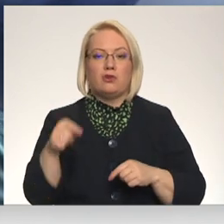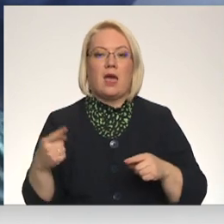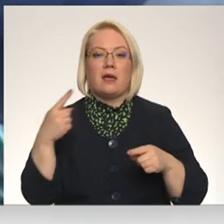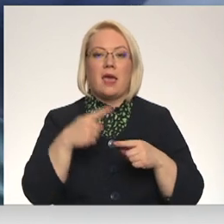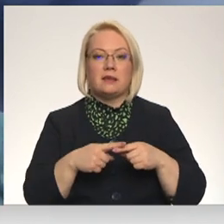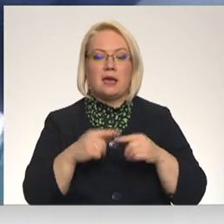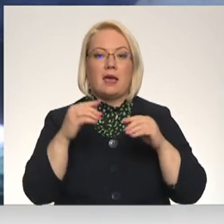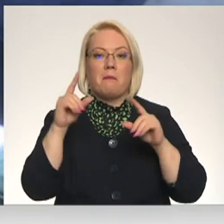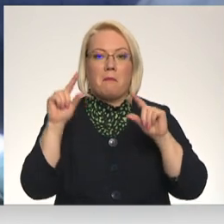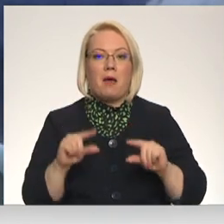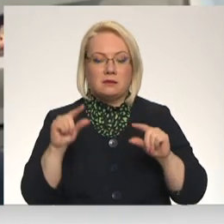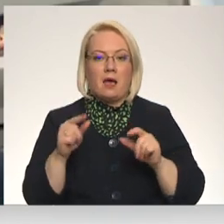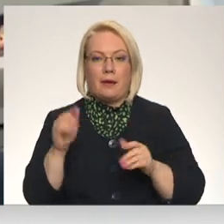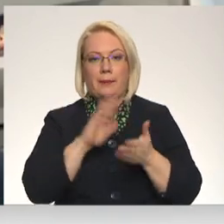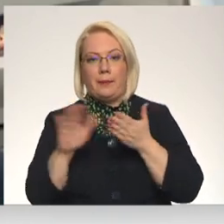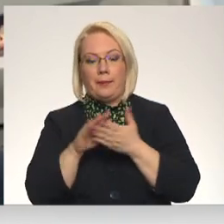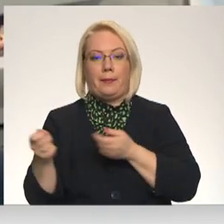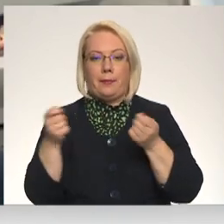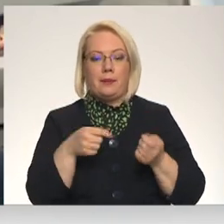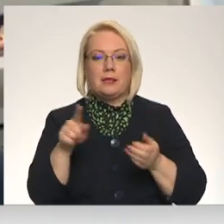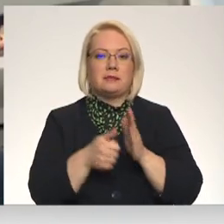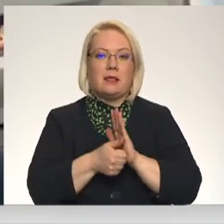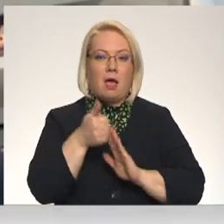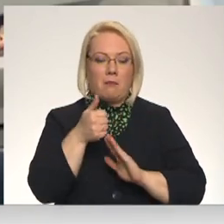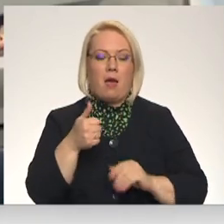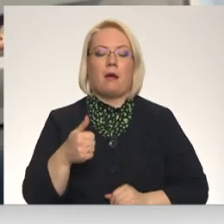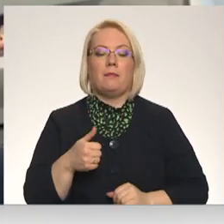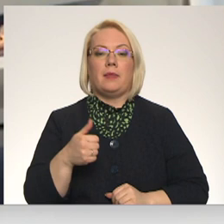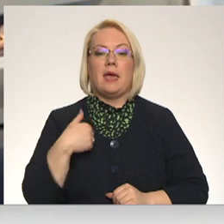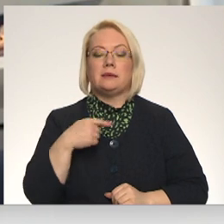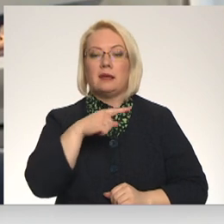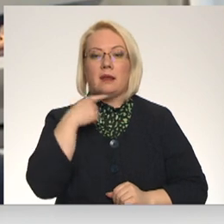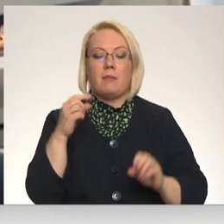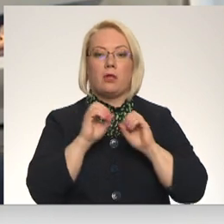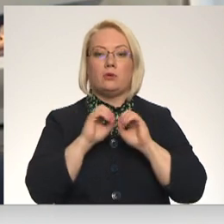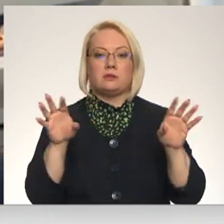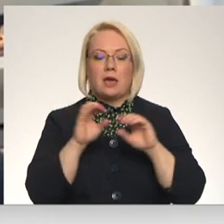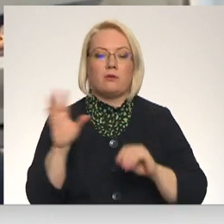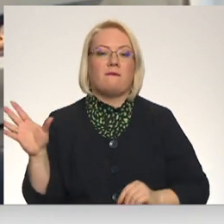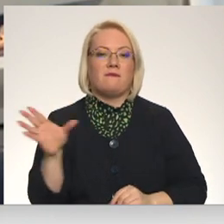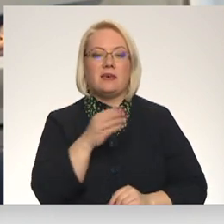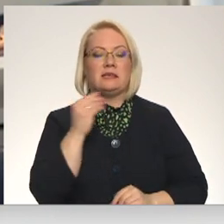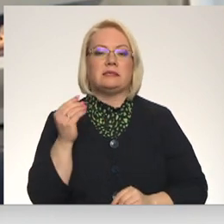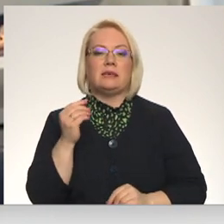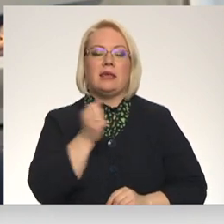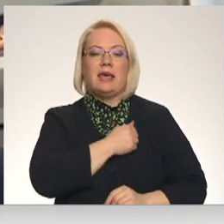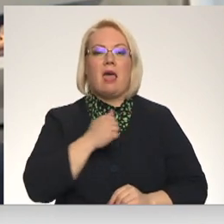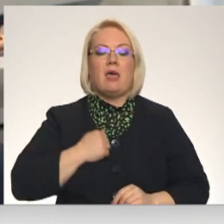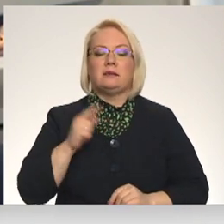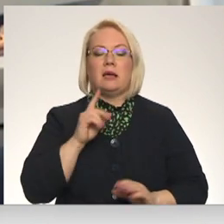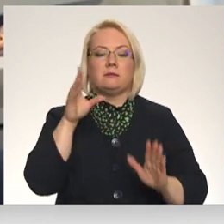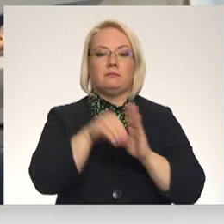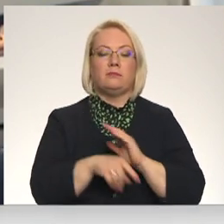nozīmē labāk. Es to gribētu tomēr skaidrot ar pilnīgi visu dienestu, kas ir iesaistīts šī uzdevuma veikšanā.